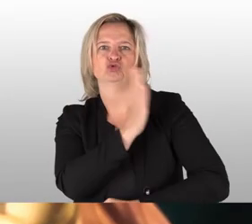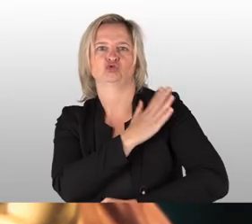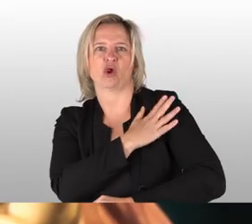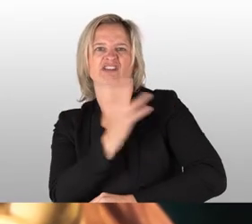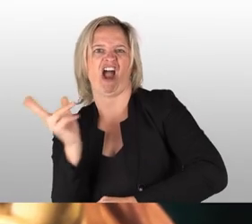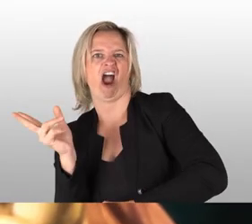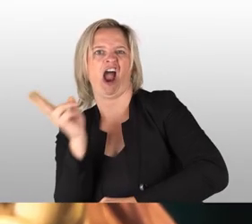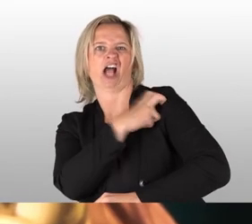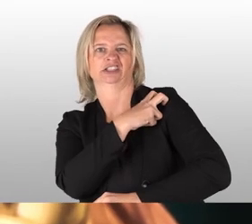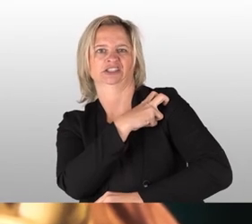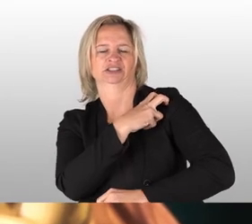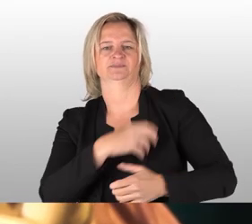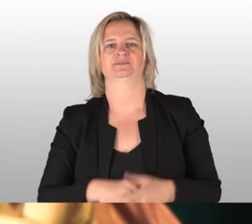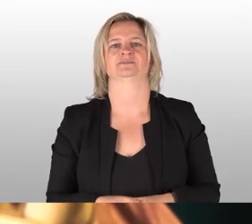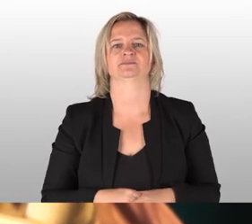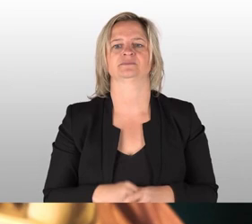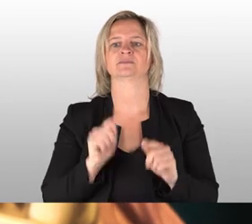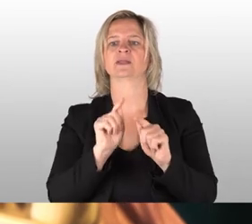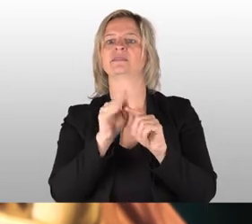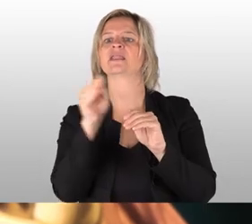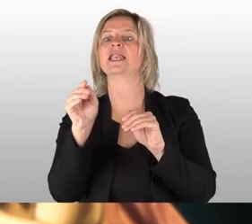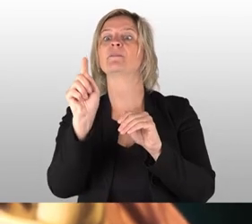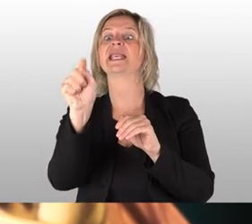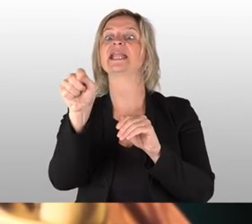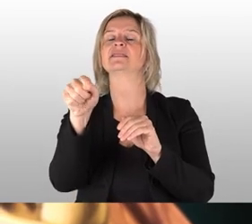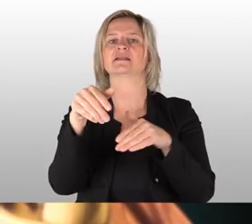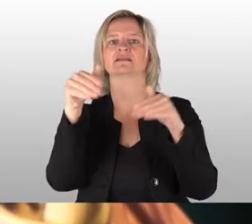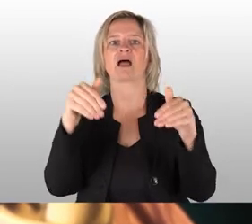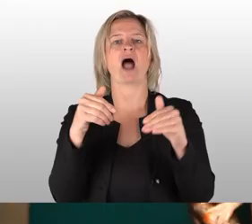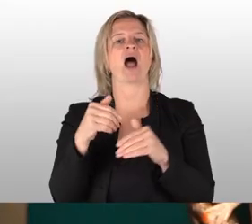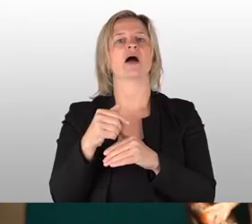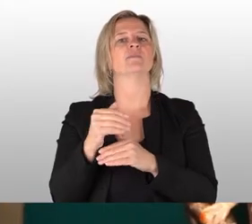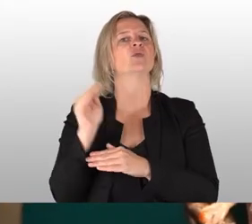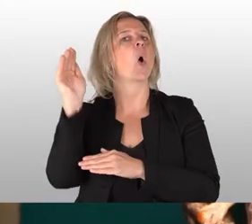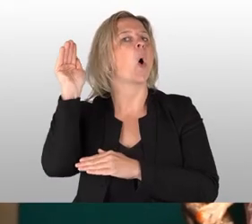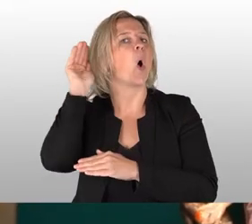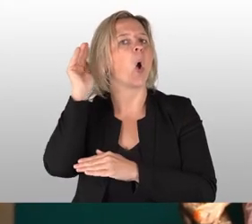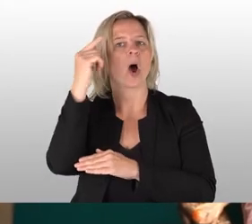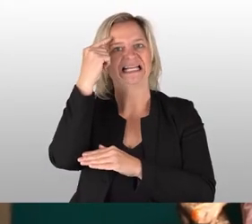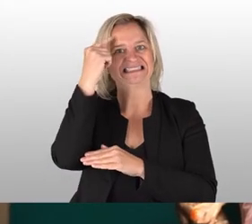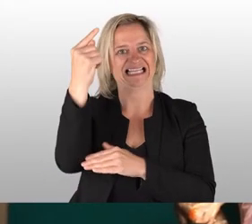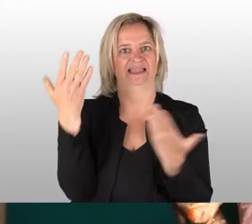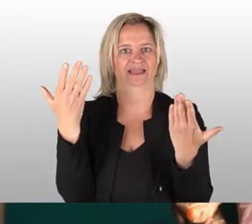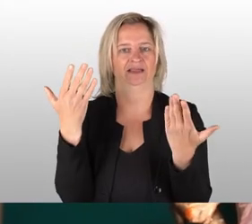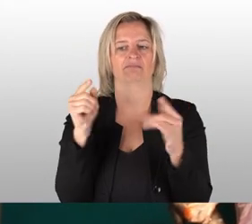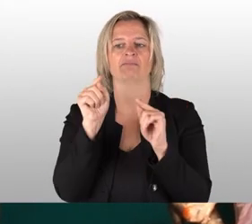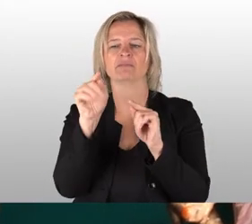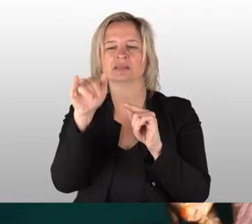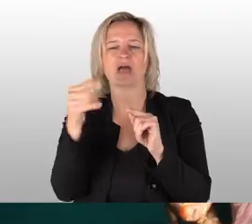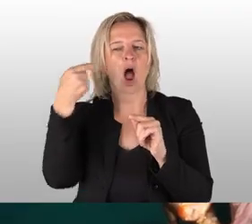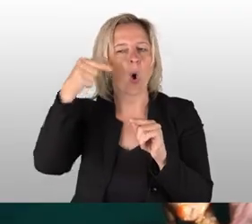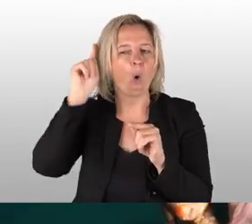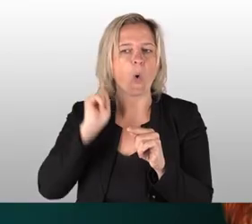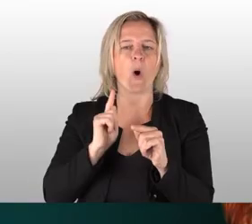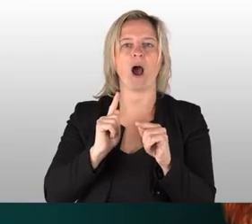Schulter. Und ganz daneben, ganz hinten, haben wir den Hörsinn hier. Dort sehen Sie das